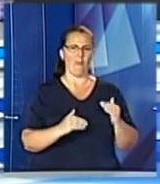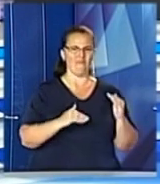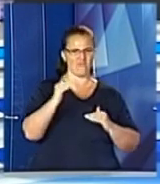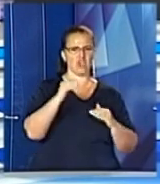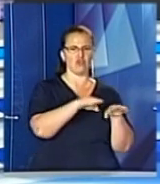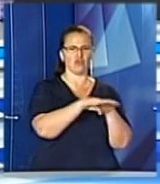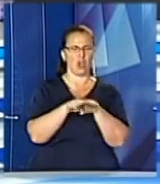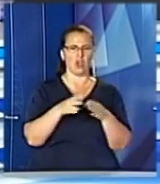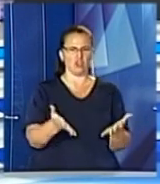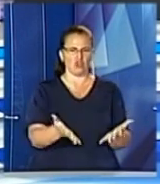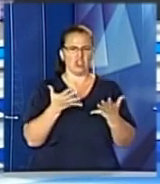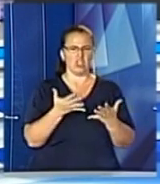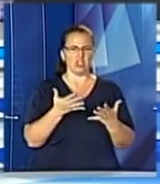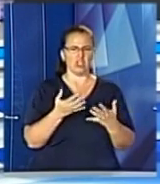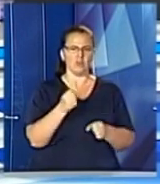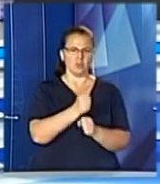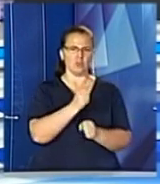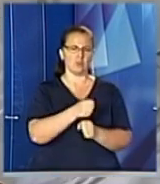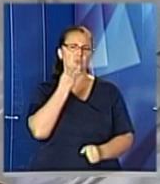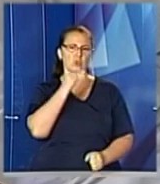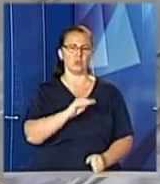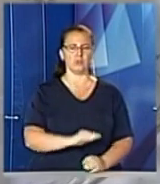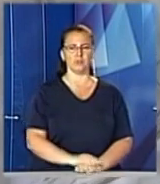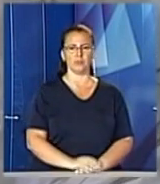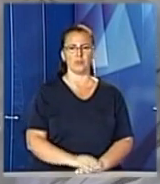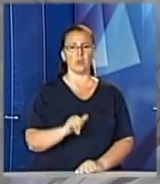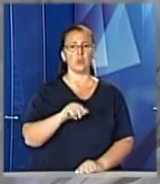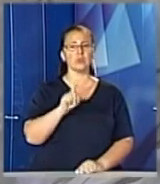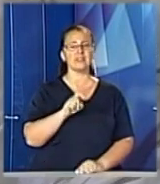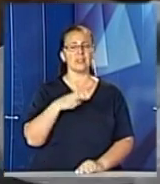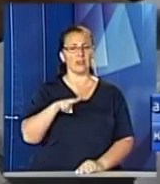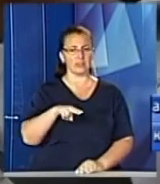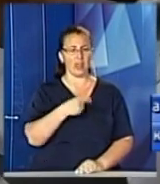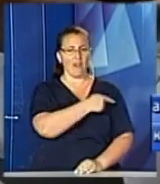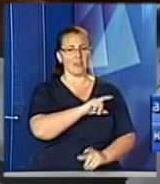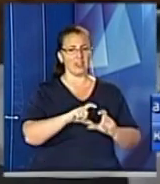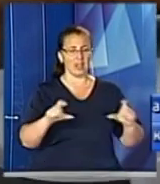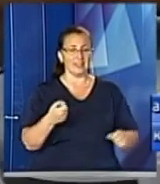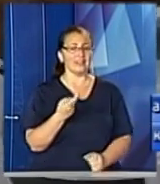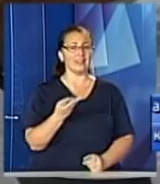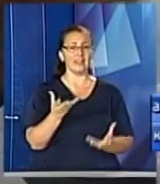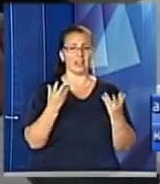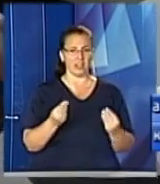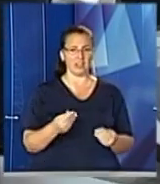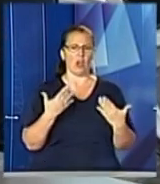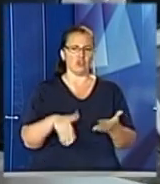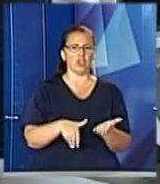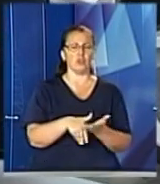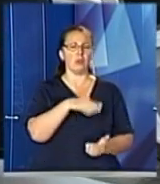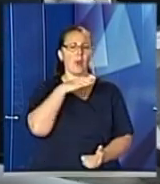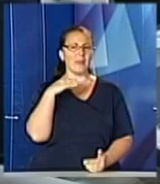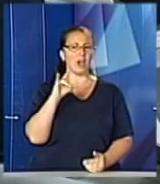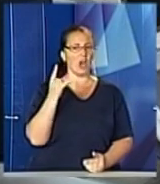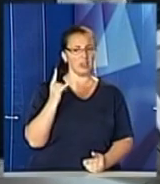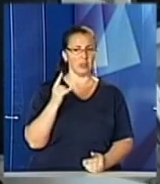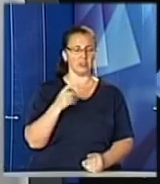набагато чіткіше та функціональніше. УЗД апарат в лікарні всього декілька днів, а вже допоміг десятка маленьких львів'ян.